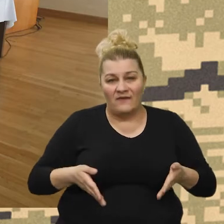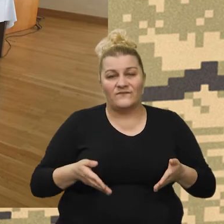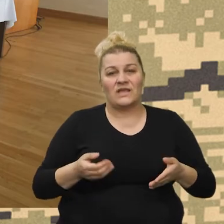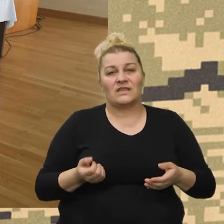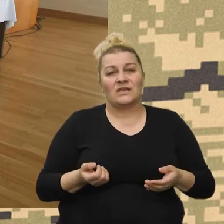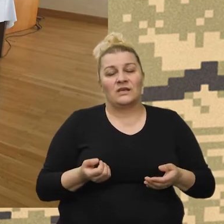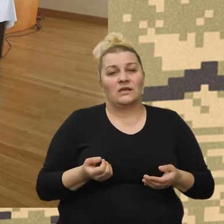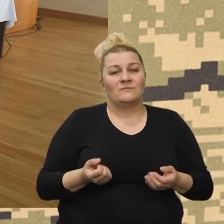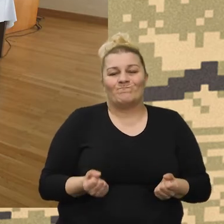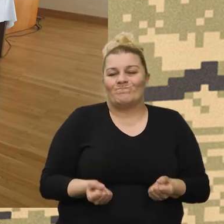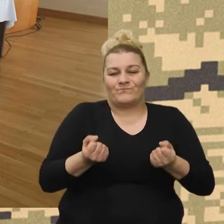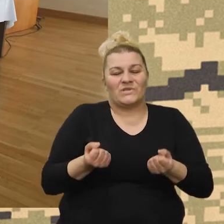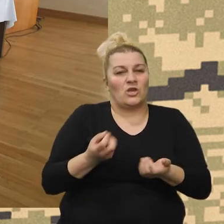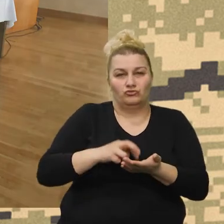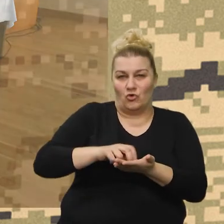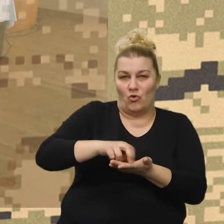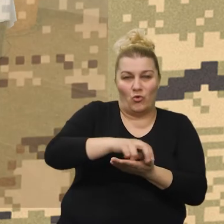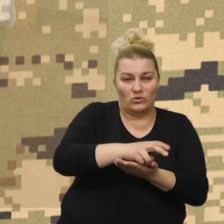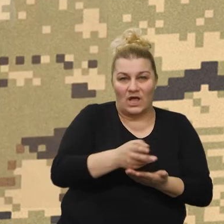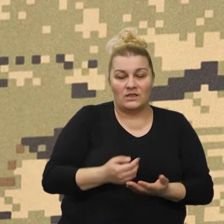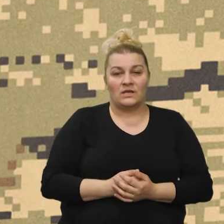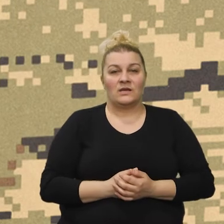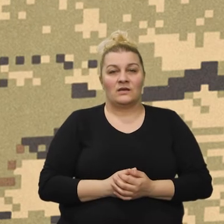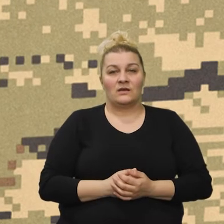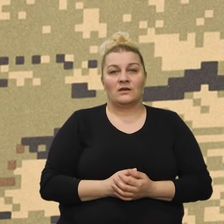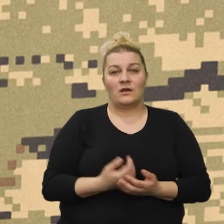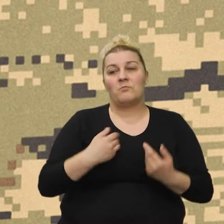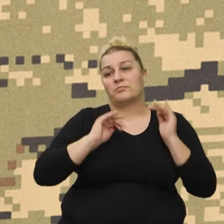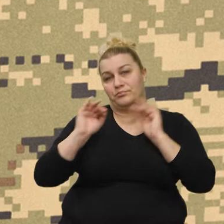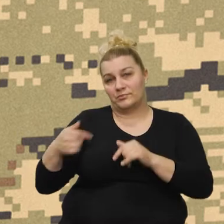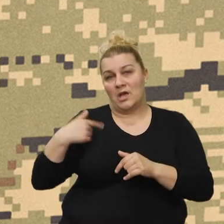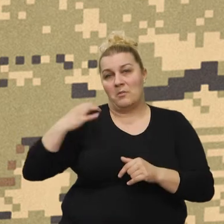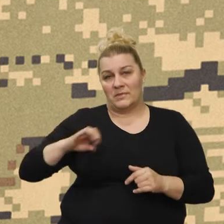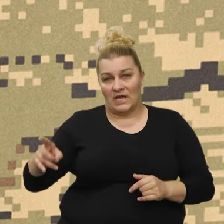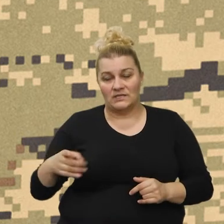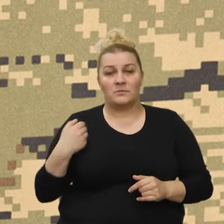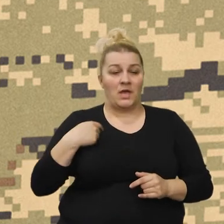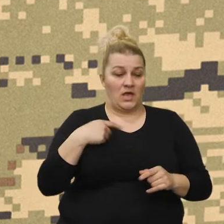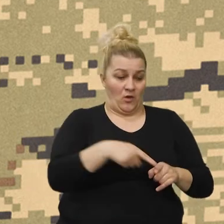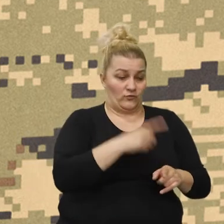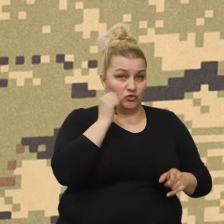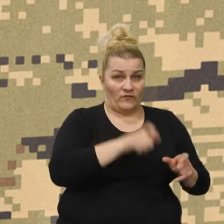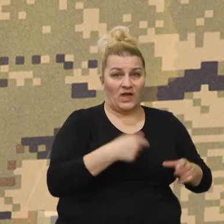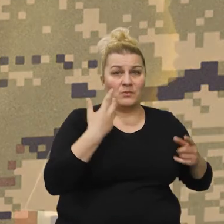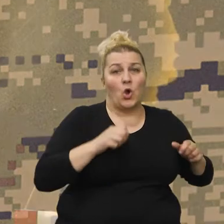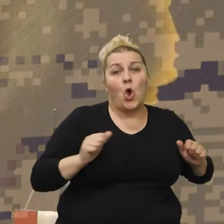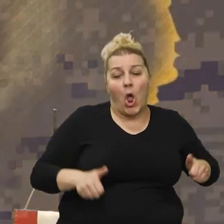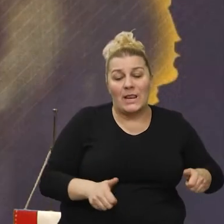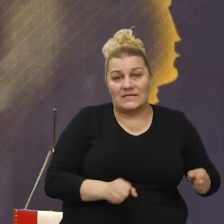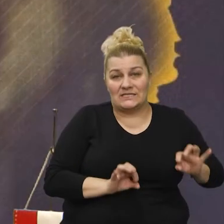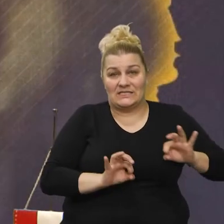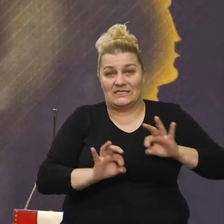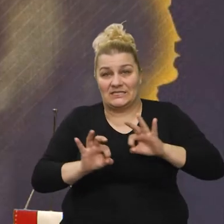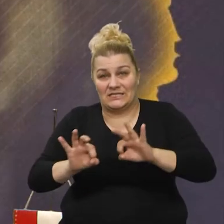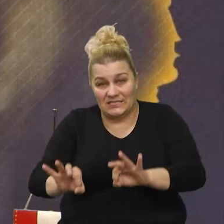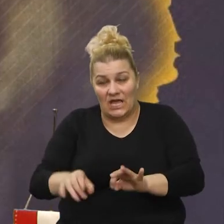vrlo malo, vrlo teškog hoda. Teško je govori i mi smo ga na skupštinu doveli u kolicima. Želio je